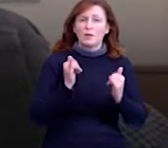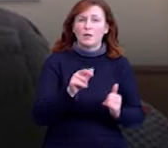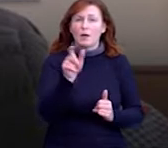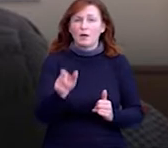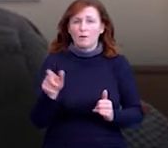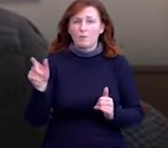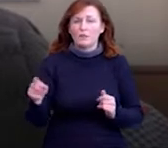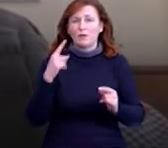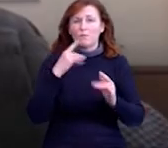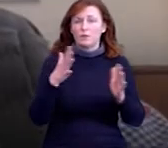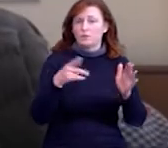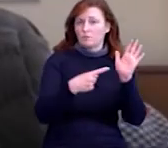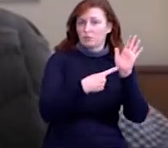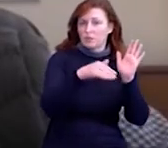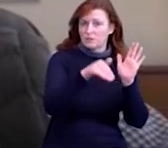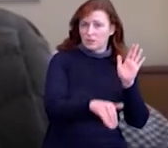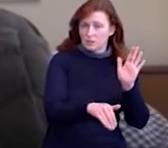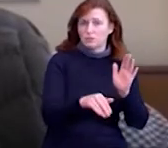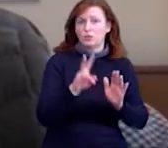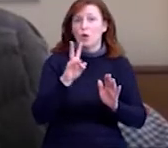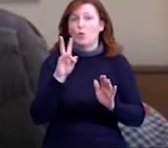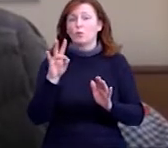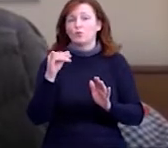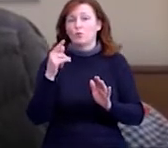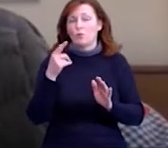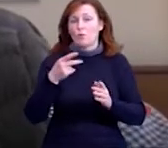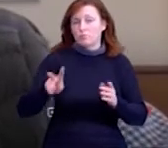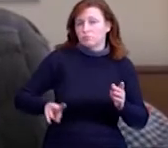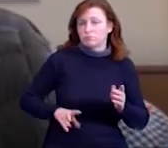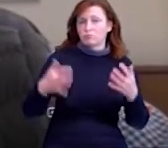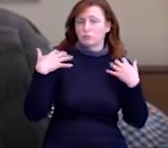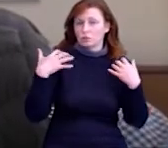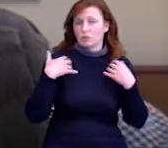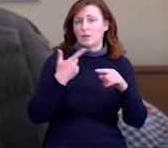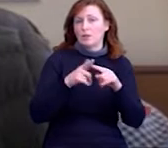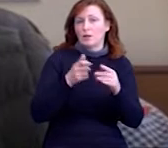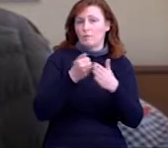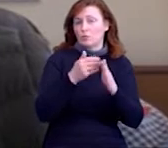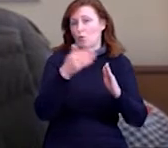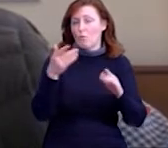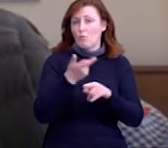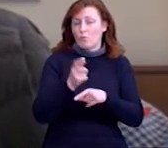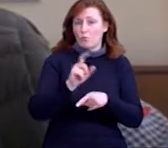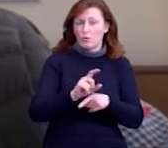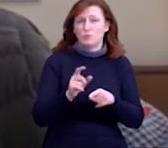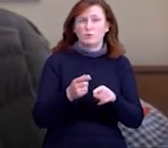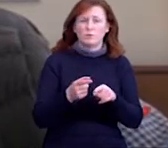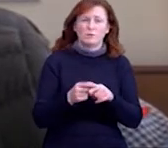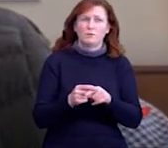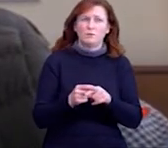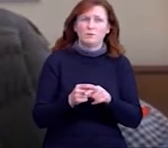максимальна межа стала 6 тисяч гривень, для посадових осіб – 17 тисяч гривень. А якщо все це відбувається в межах природного заповідного